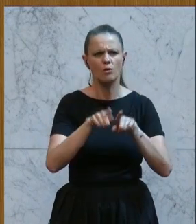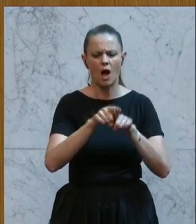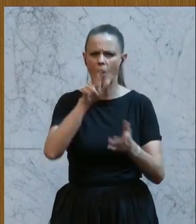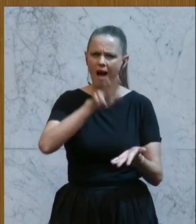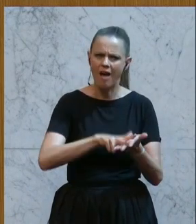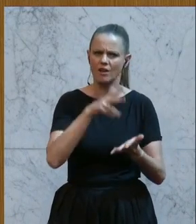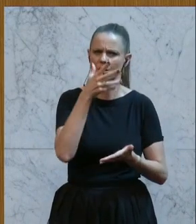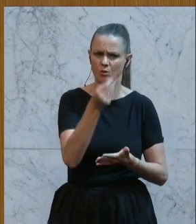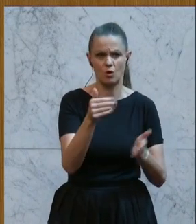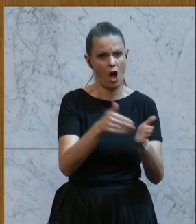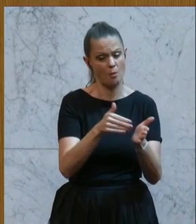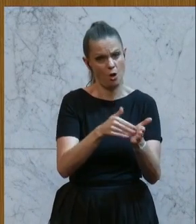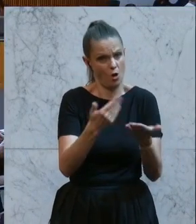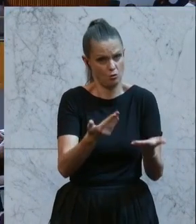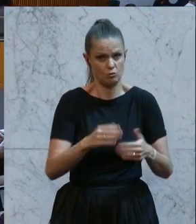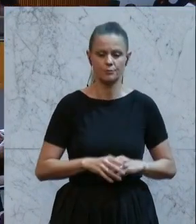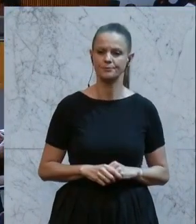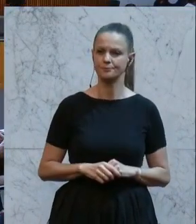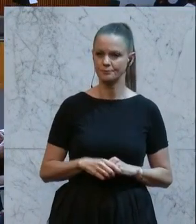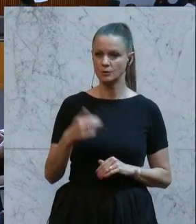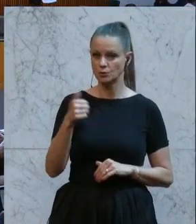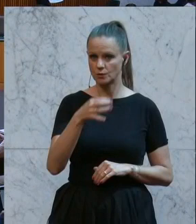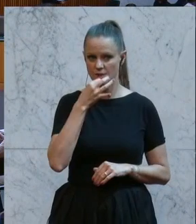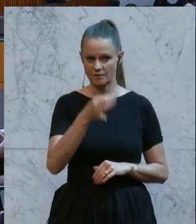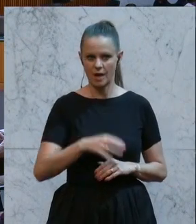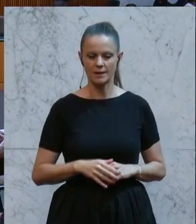und die sie braucht. Zusatzfrage?